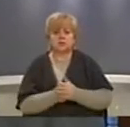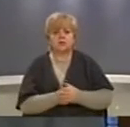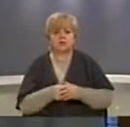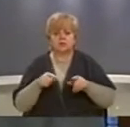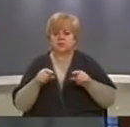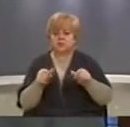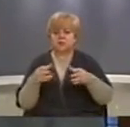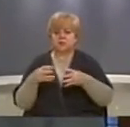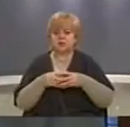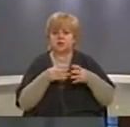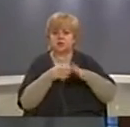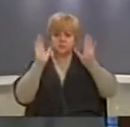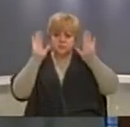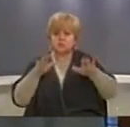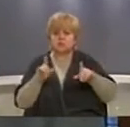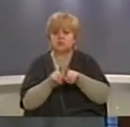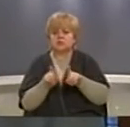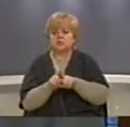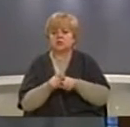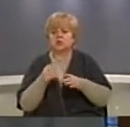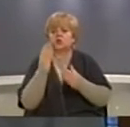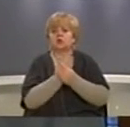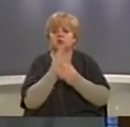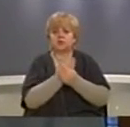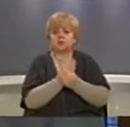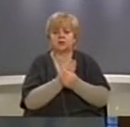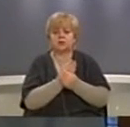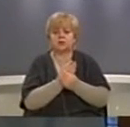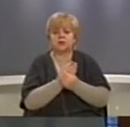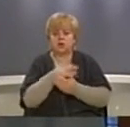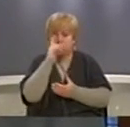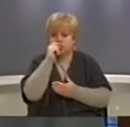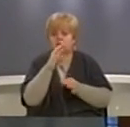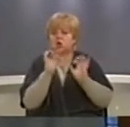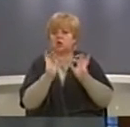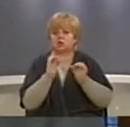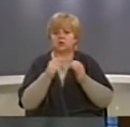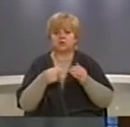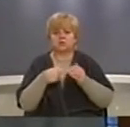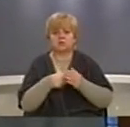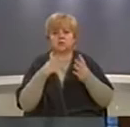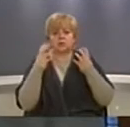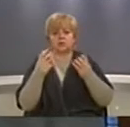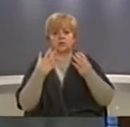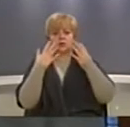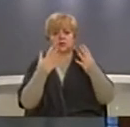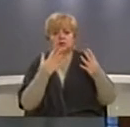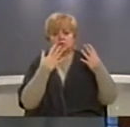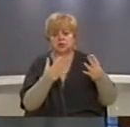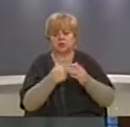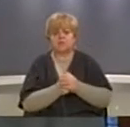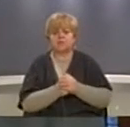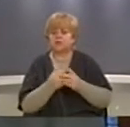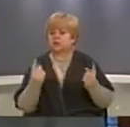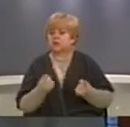të pashsive vetare, si dhe krasimin e dokumenteve katastrale originale nga viti 1999 me gjendin